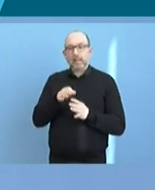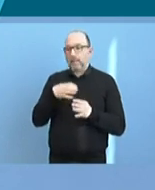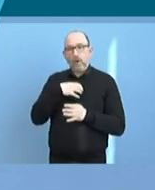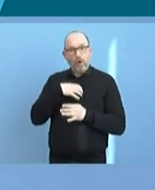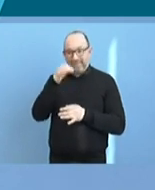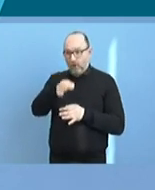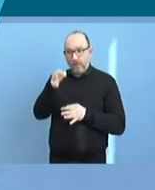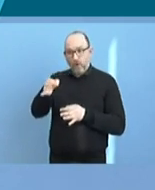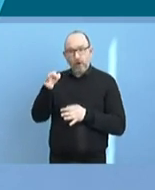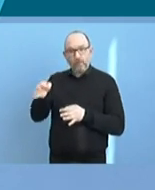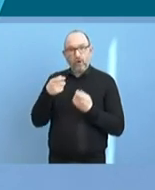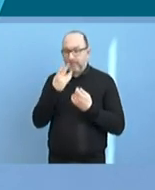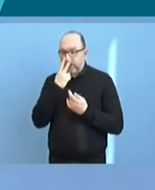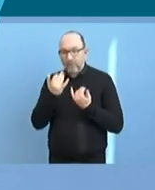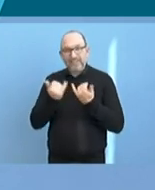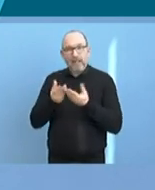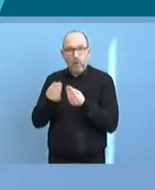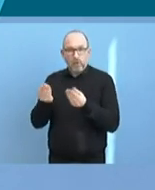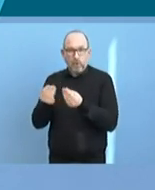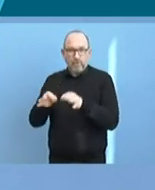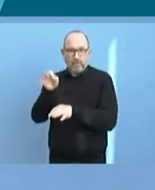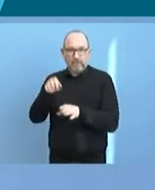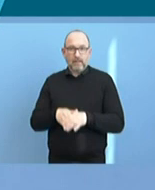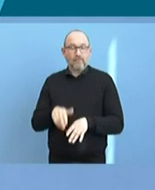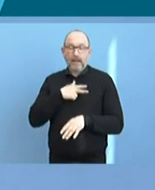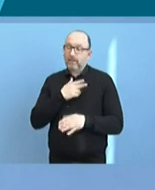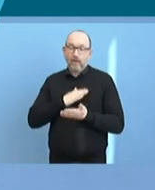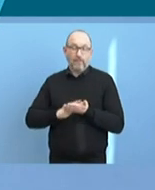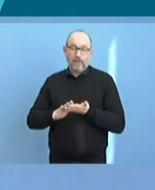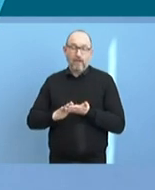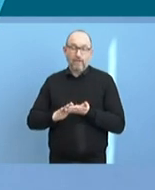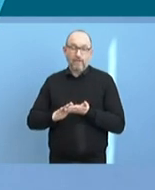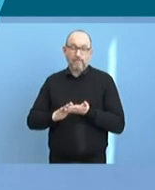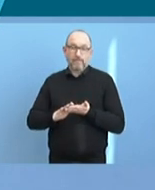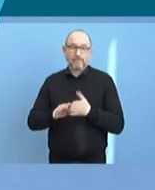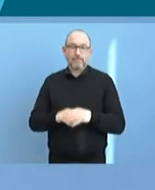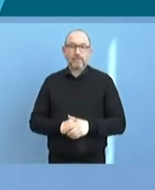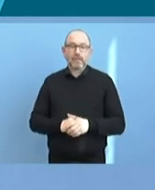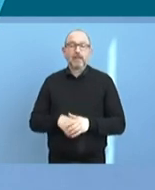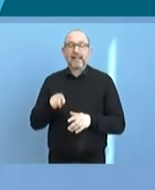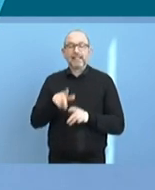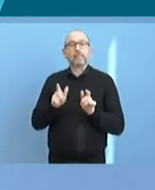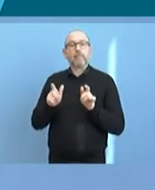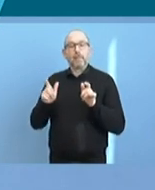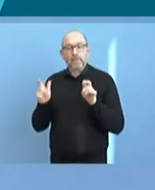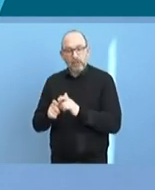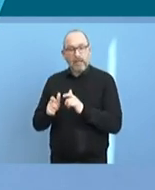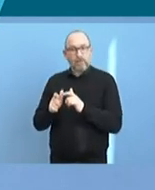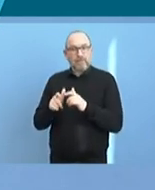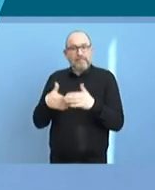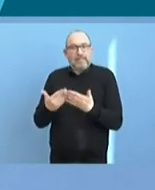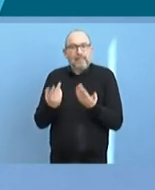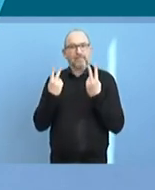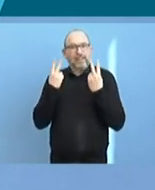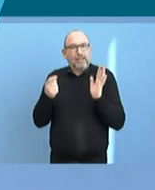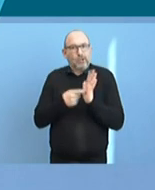genaue Lösungen zu finden. Das ist teilweise nicht einfach. Sie können sich vorstellen, die Beschränkungen vor Ort sind ja mit gutem Grund erlassen worden,